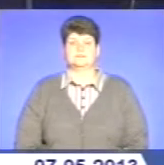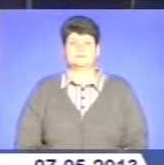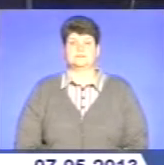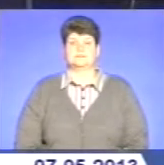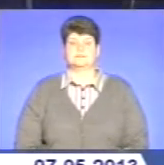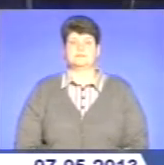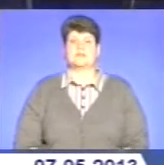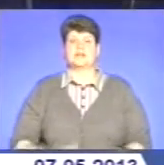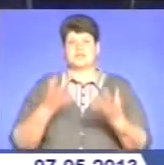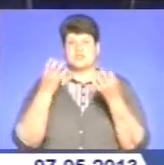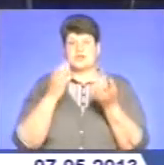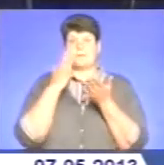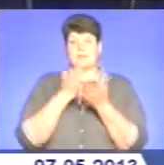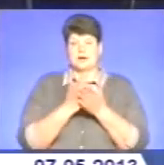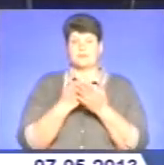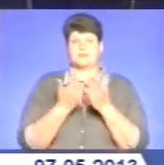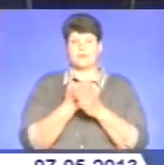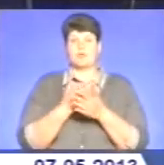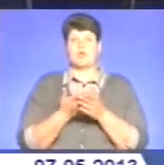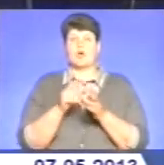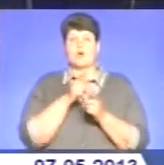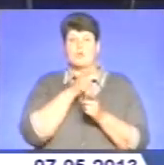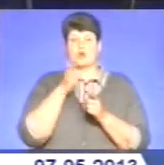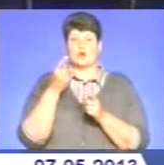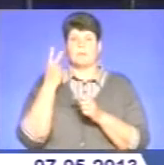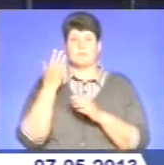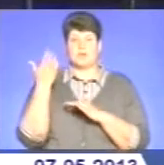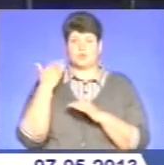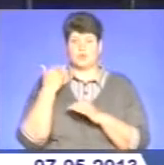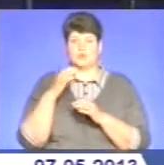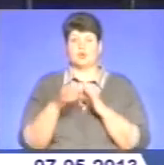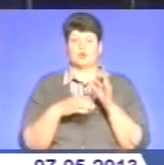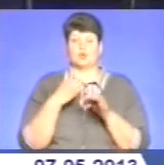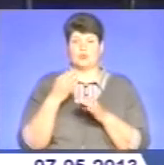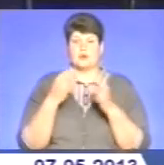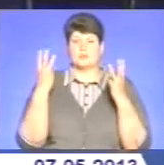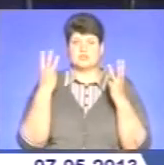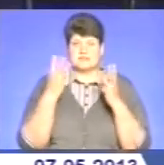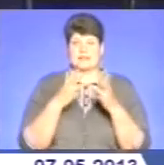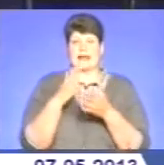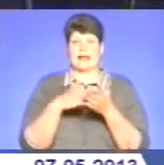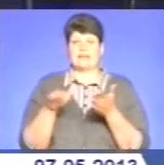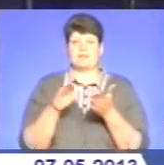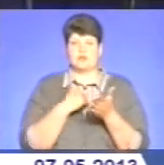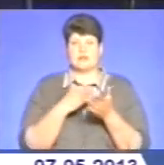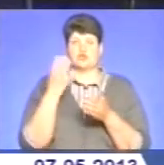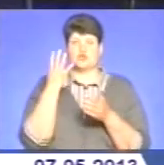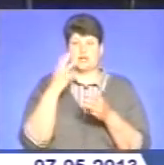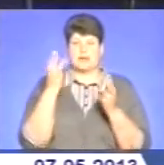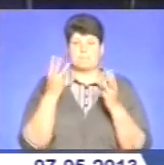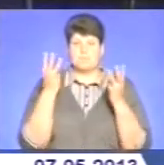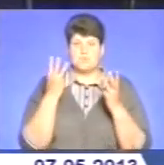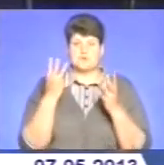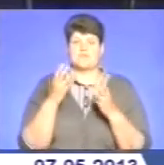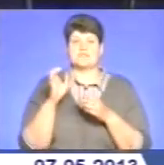І ще маємо такі вісті. Протягом минулої доби пожежно-рятувальні підрозділи краю ліквідували чотири пожежі. У селищі